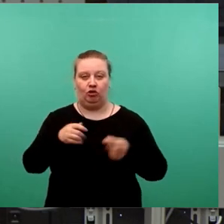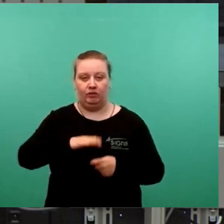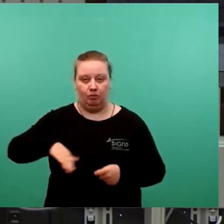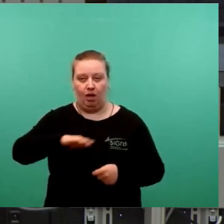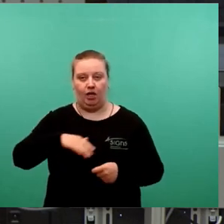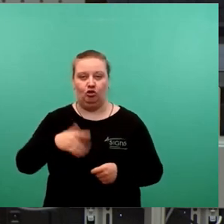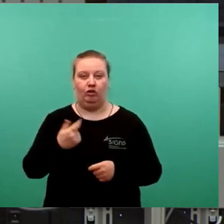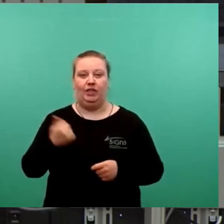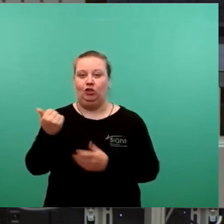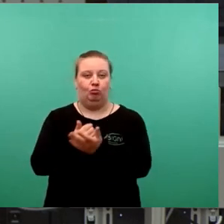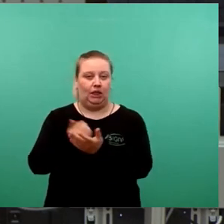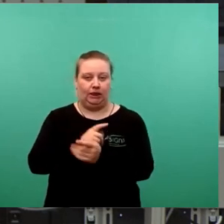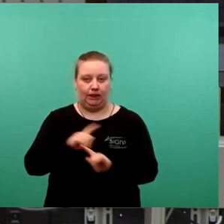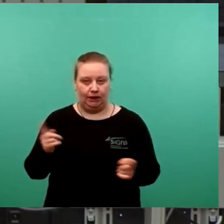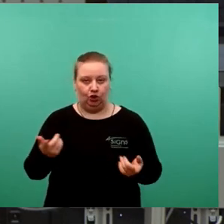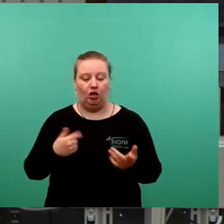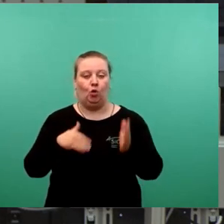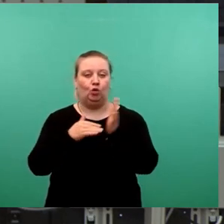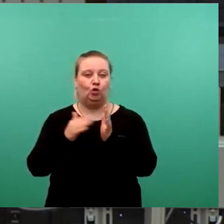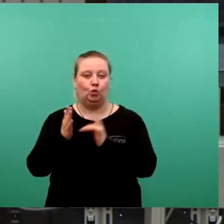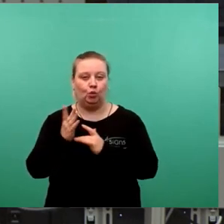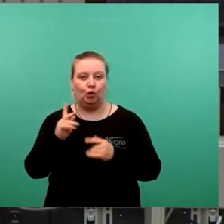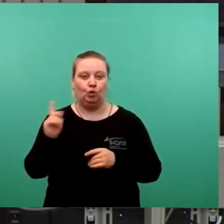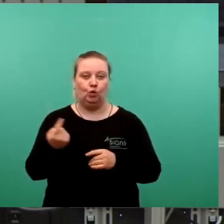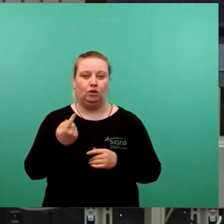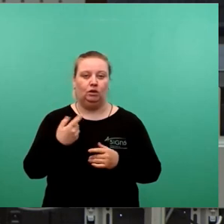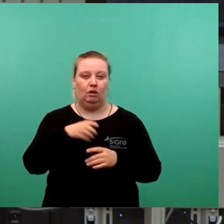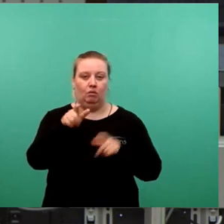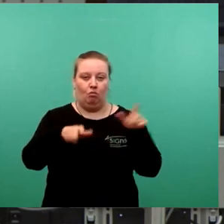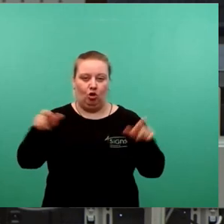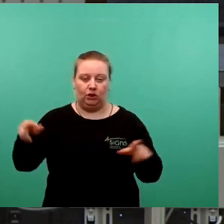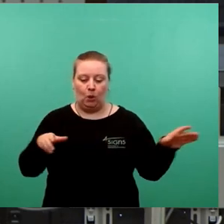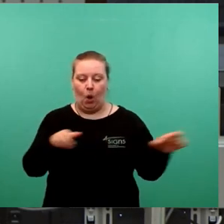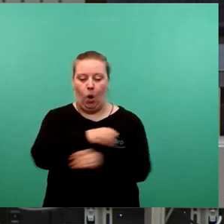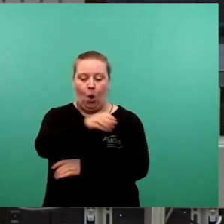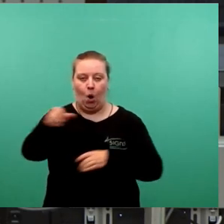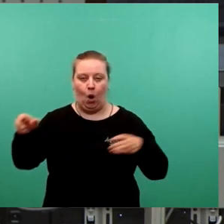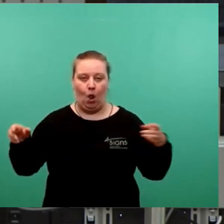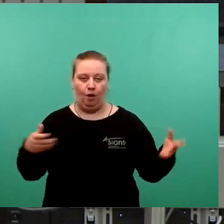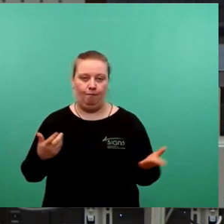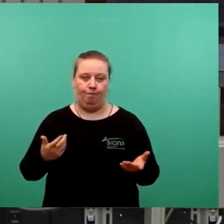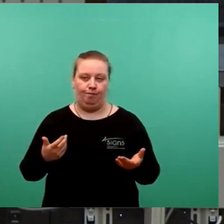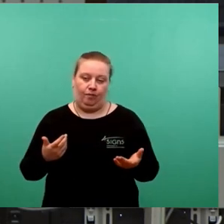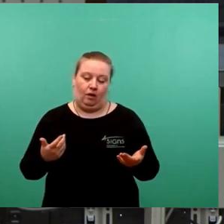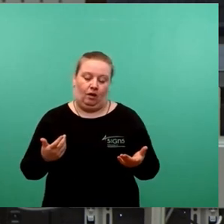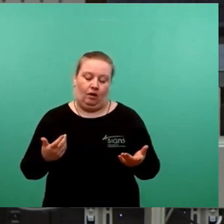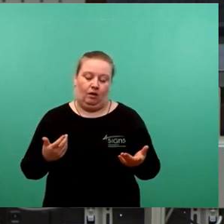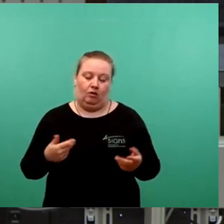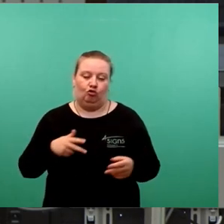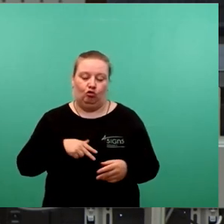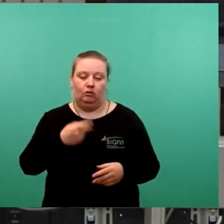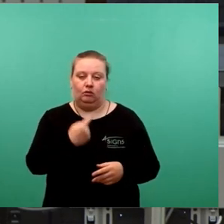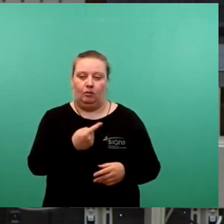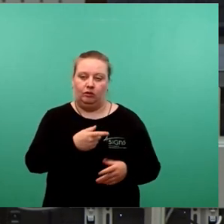eingespart zu den Strukturen und zu den Posten hin und her geschiebe. Wie gesagt, hat Herr Zastrow gerade